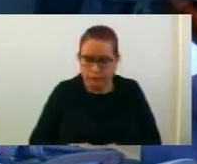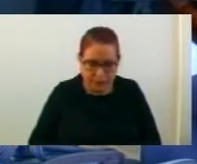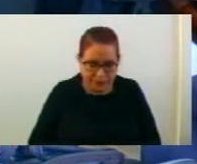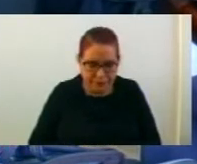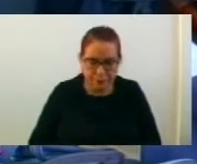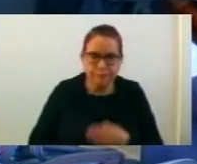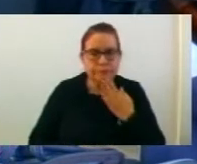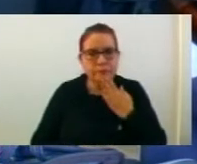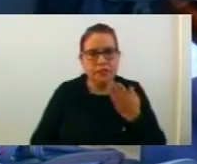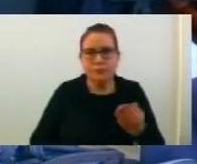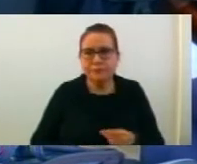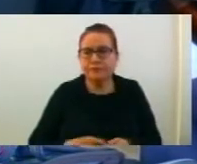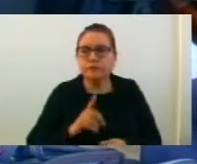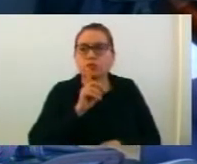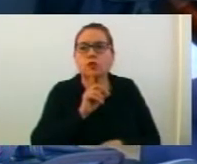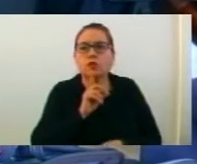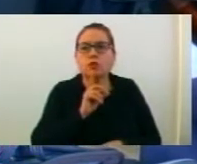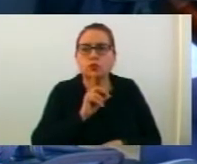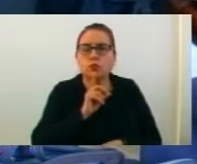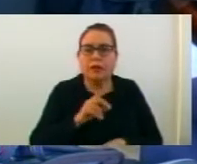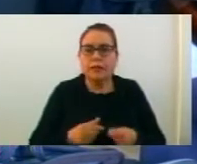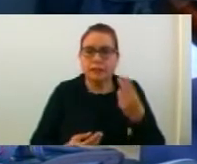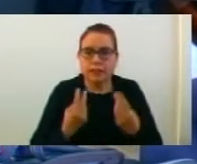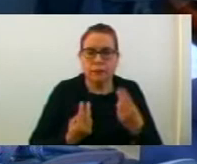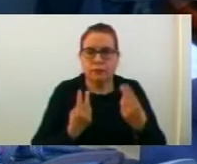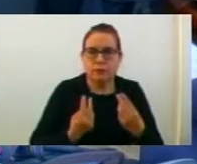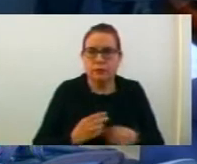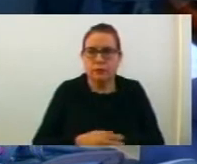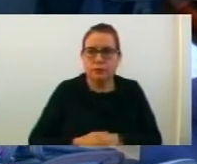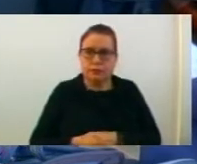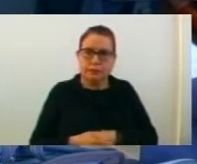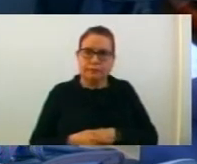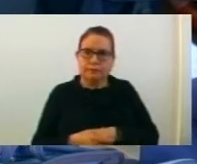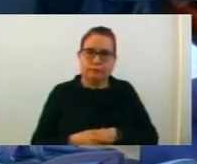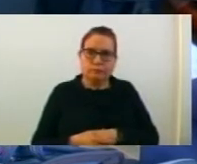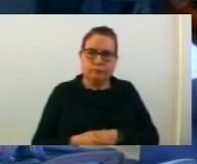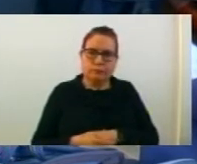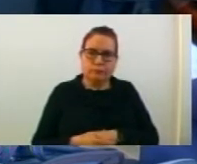Благодарам. Отворам претрес по прелог од луката и прелогот от Комисијата. Дај ли некој ба разбор?